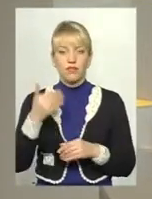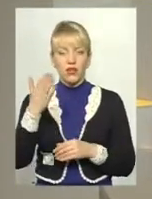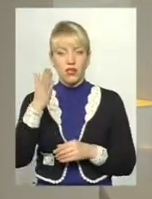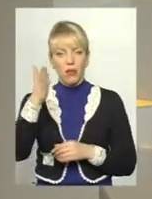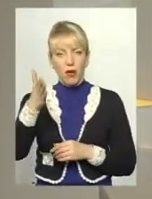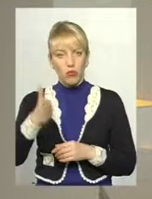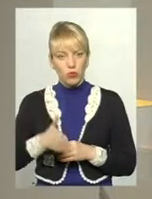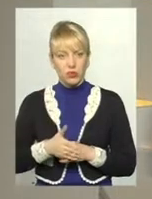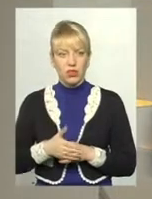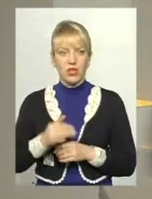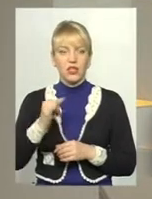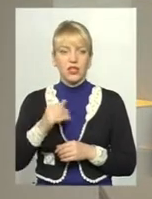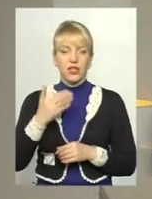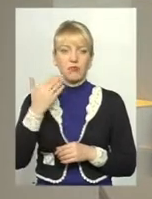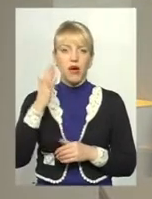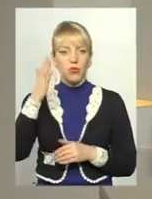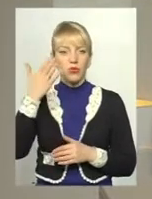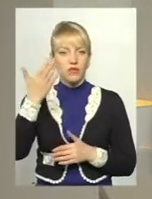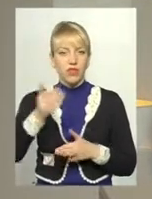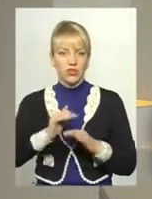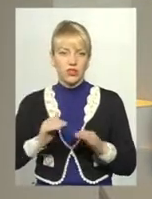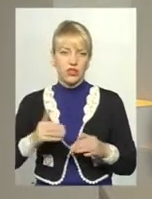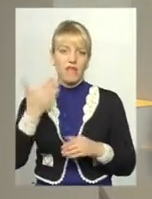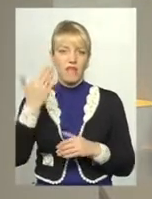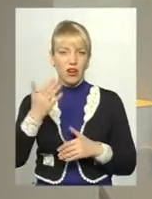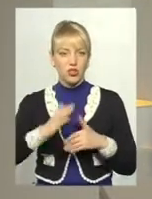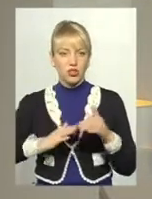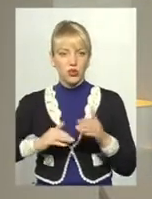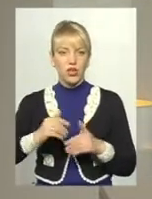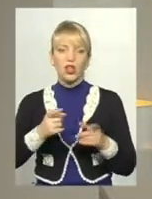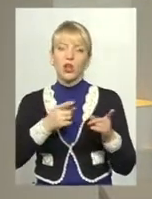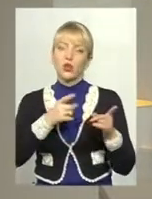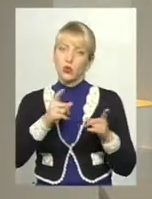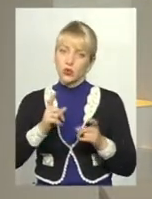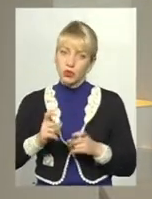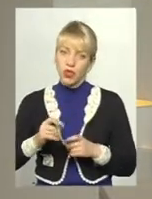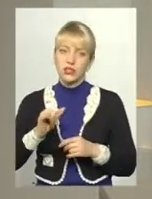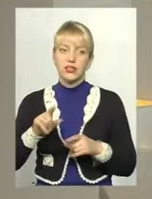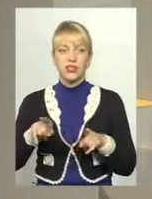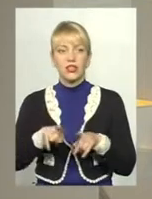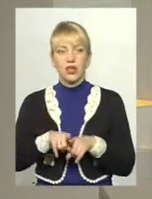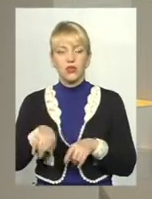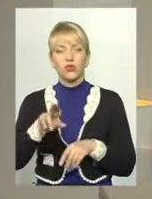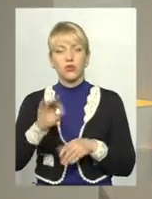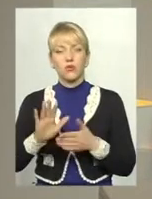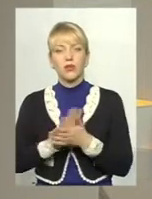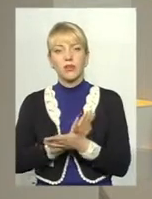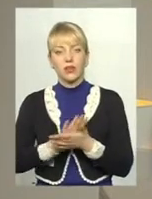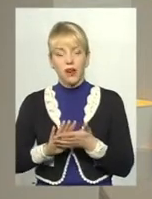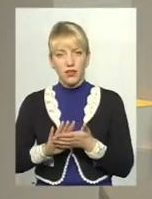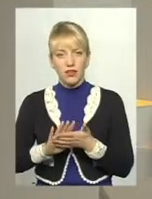майбутнє і майбутнє ваших дітей в ваших руках. Так що долучайтесь і також до прибирань.